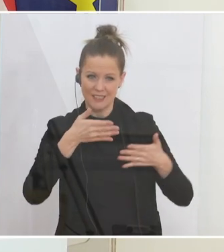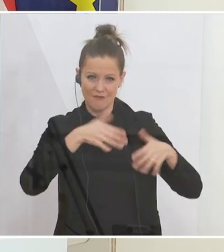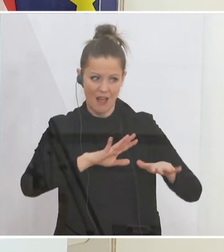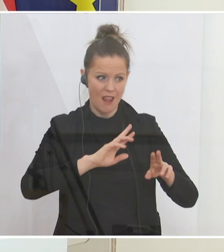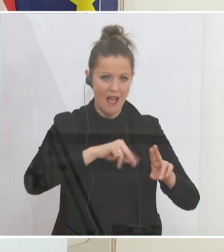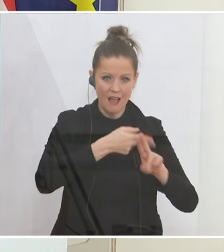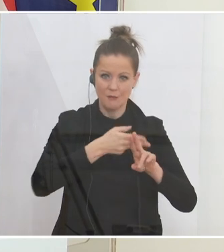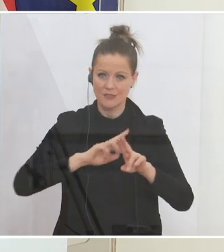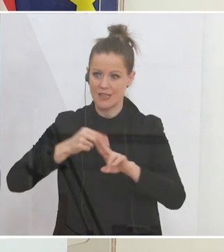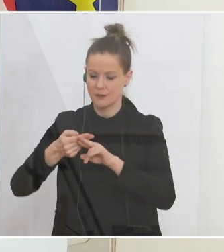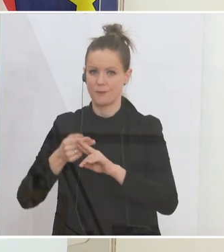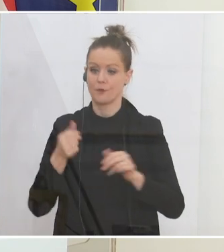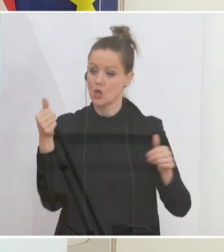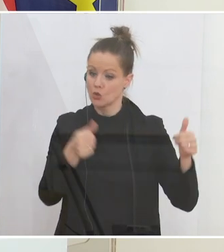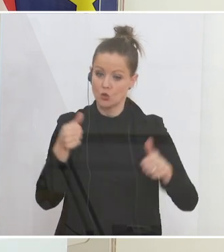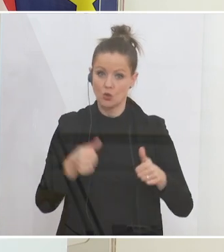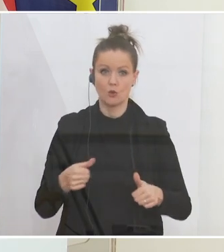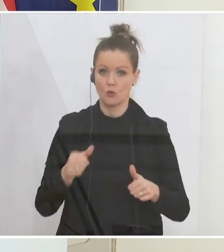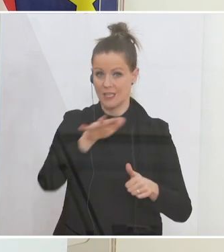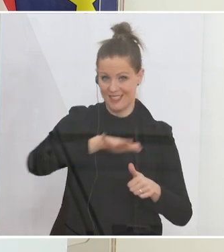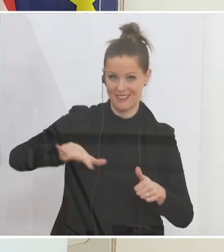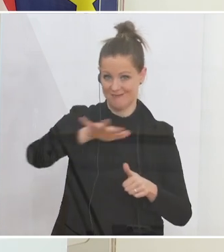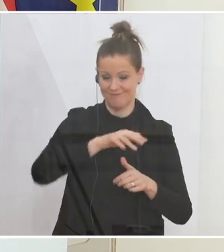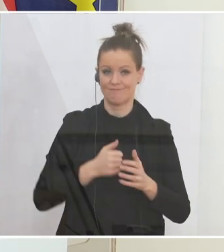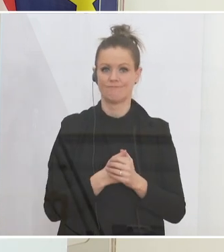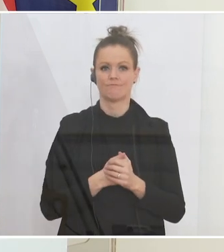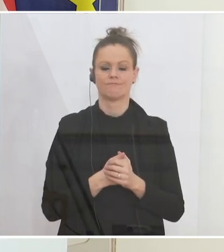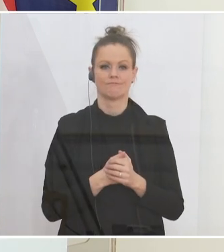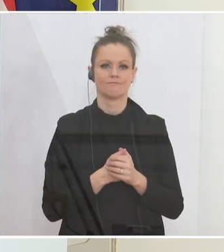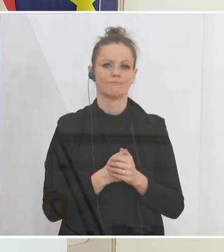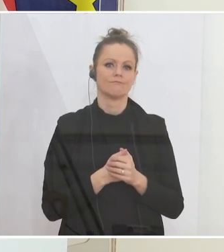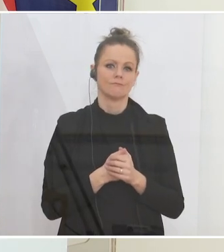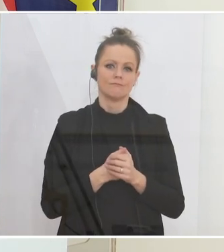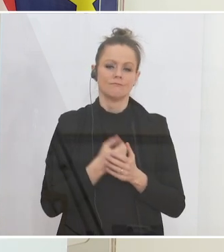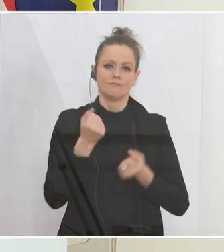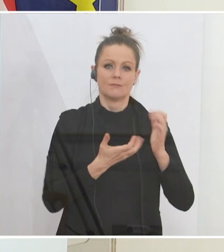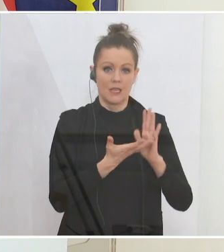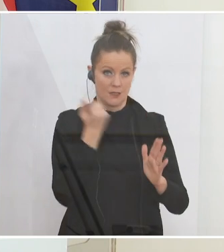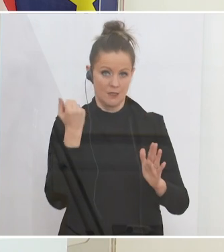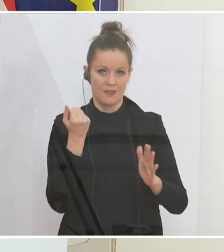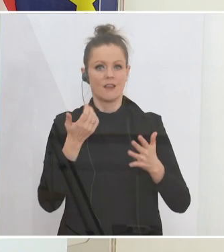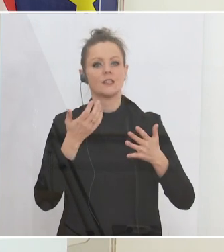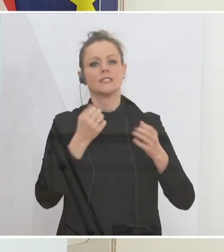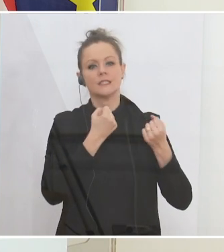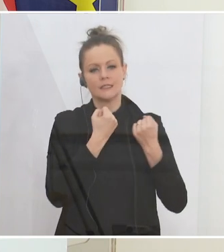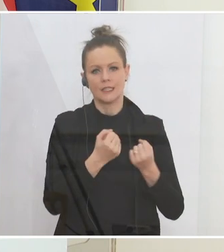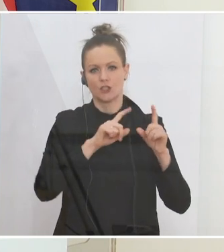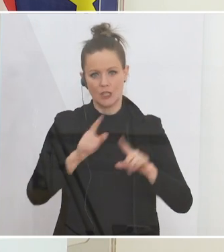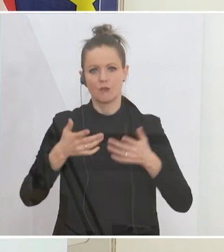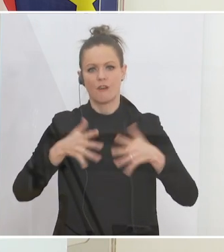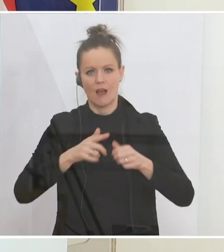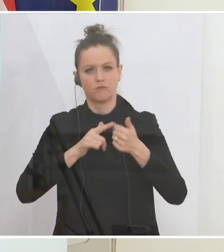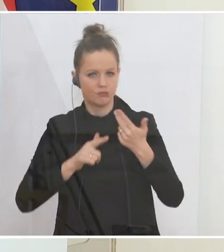Beschlagnahme, eine der verschiedenen Orten der Beschlagnahmesicherstellung, Verfall und so weiter notwendig,